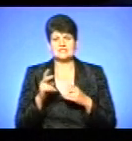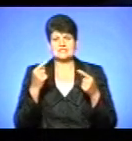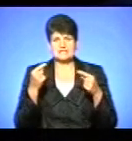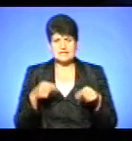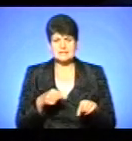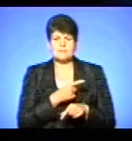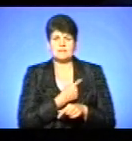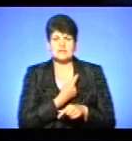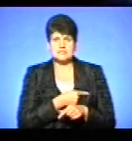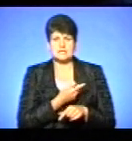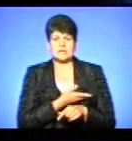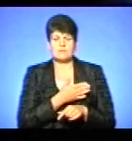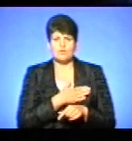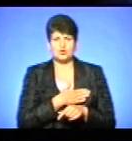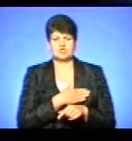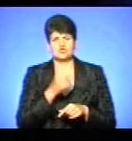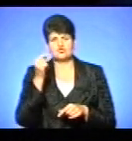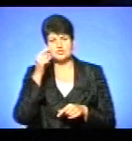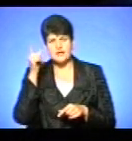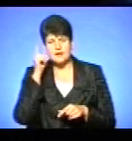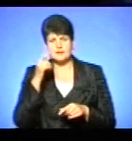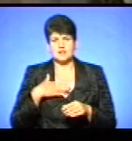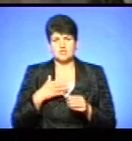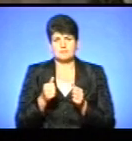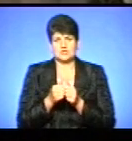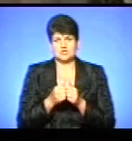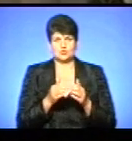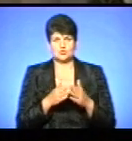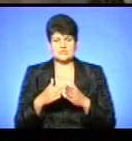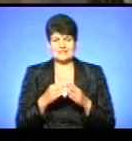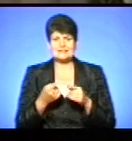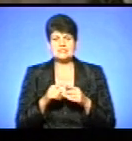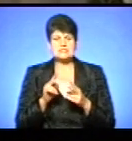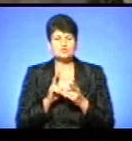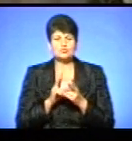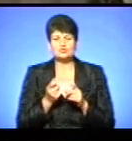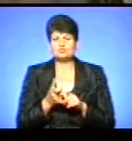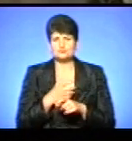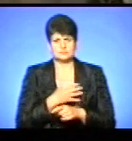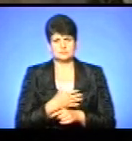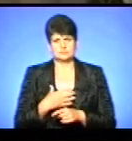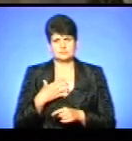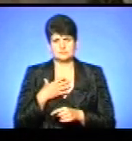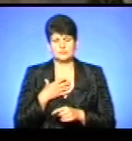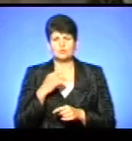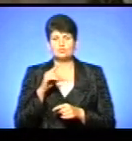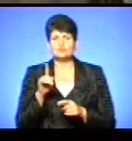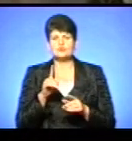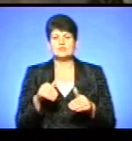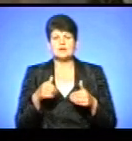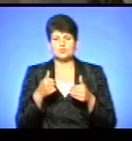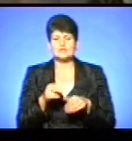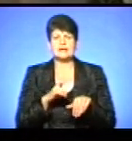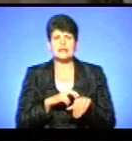Польщі, Чехії, наших ближніх сусідів. Такі зустрічі надзвичайно важливі, через те, що вони дають